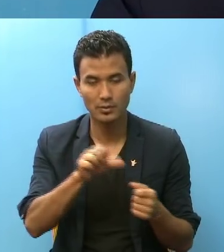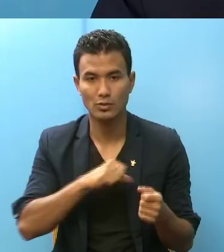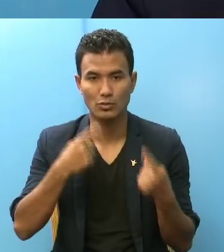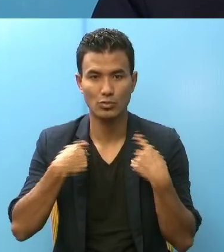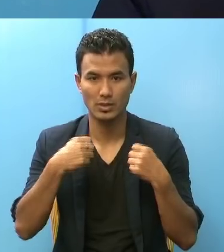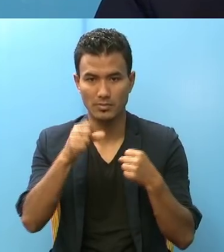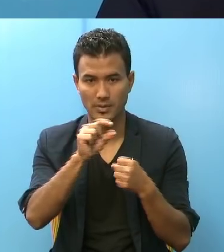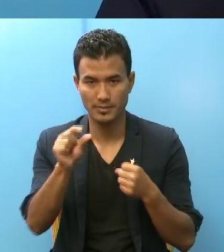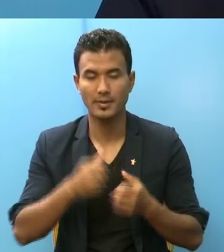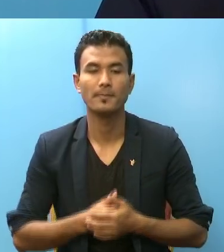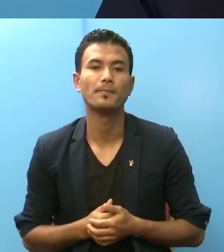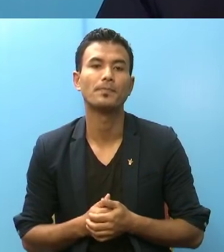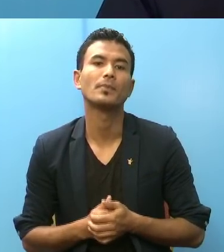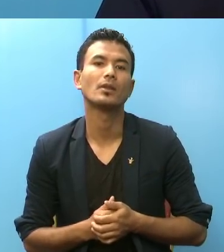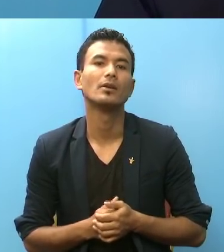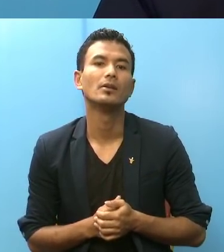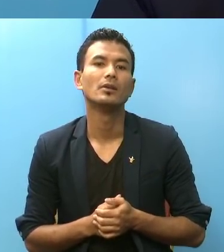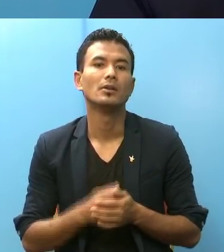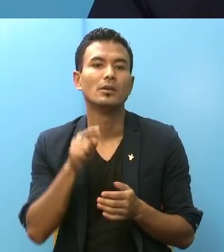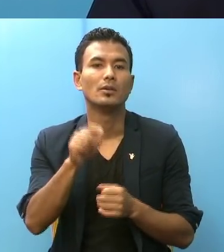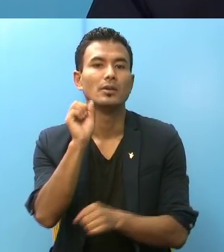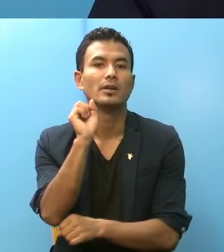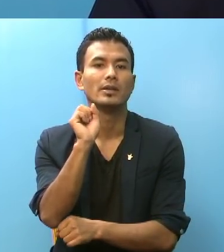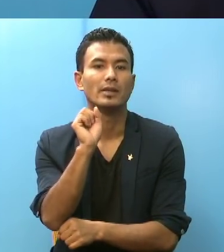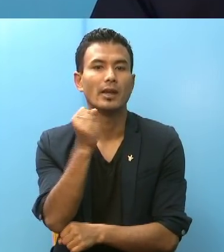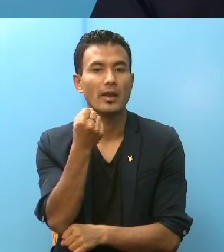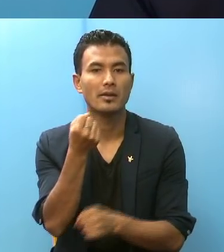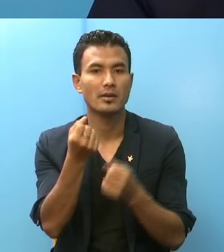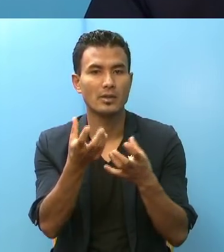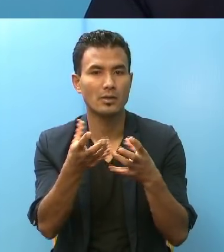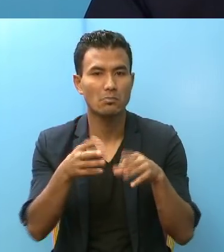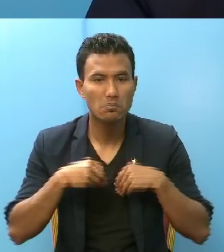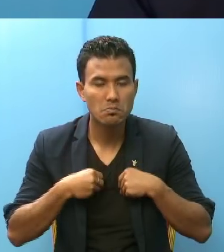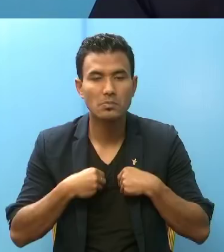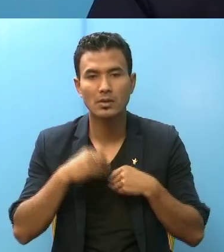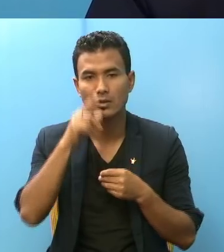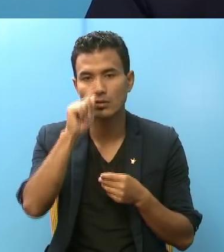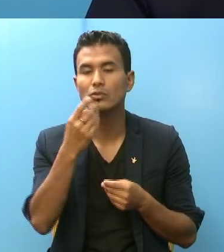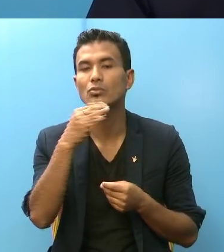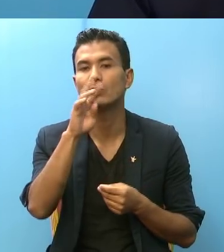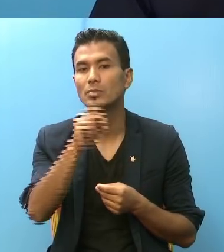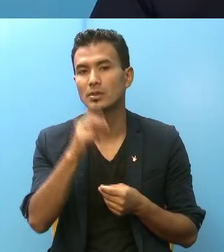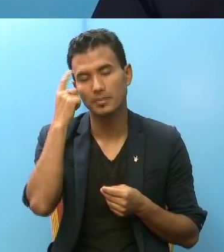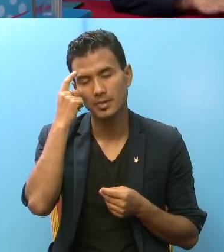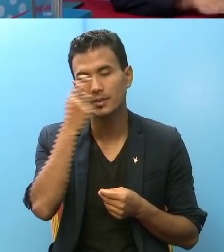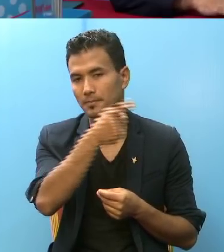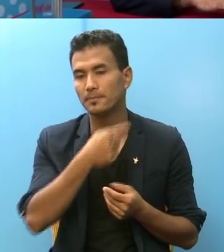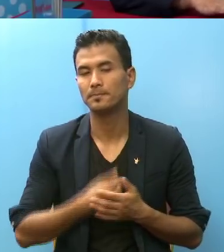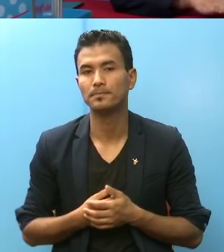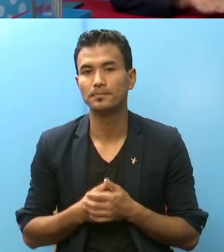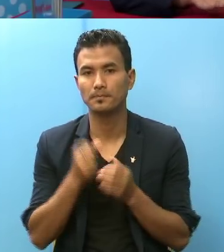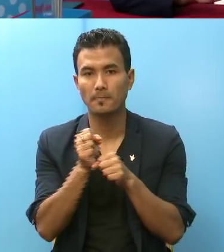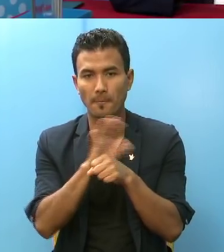को फेल्ड मा यो नेशनल ओनर्शिप कस्तो नुपार्चा बने लाच्छा मैनम लाई यो